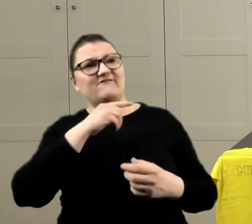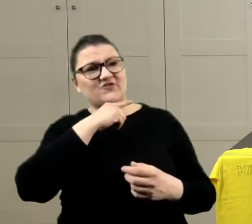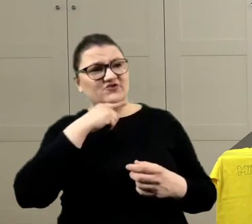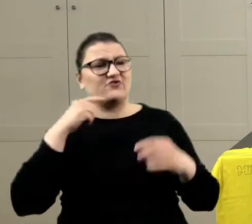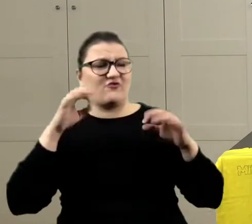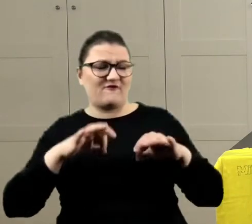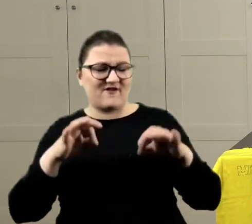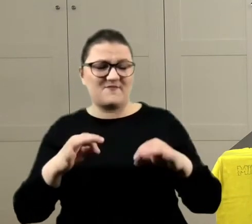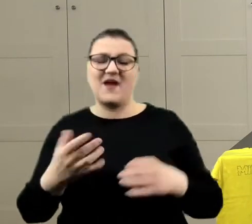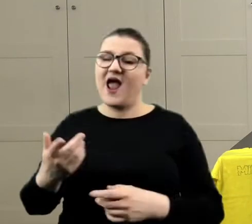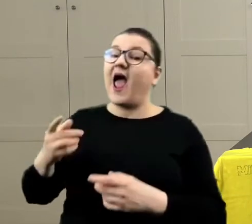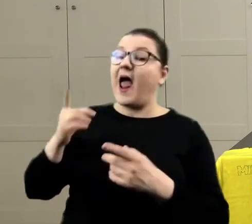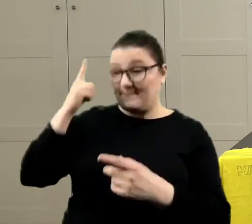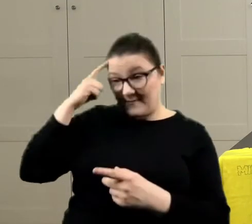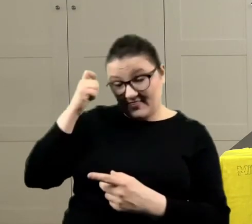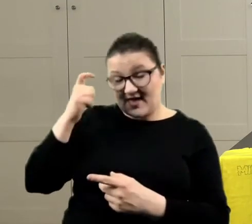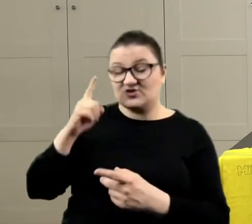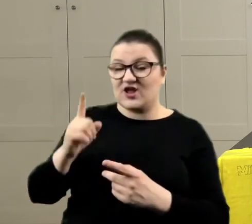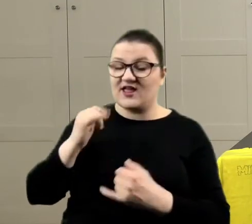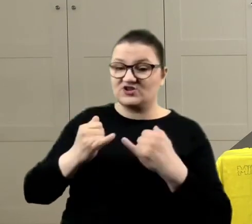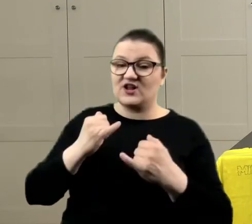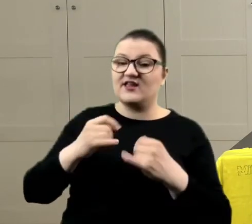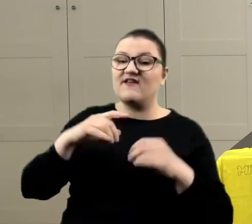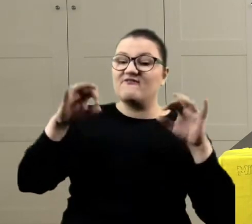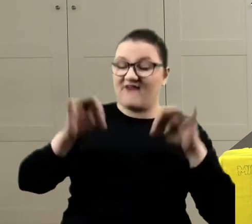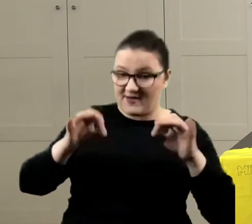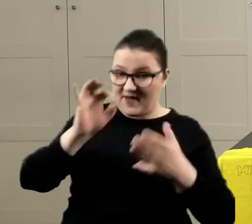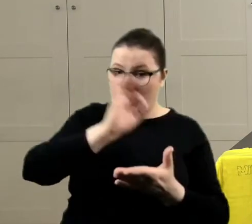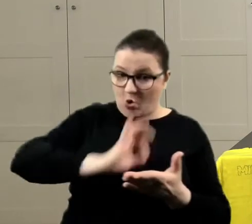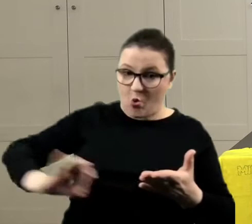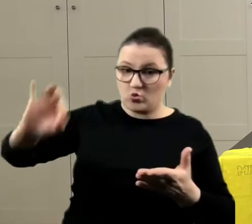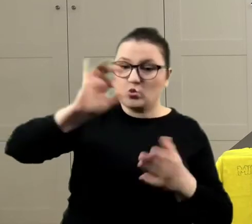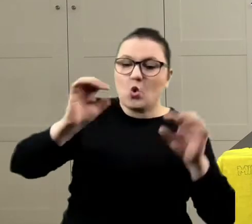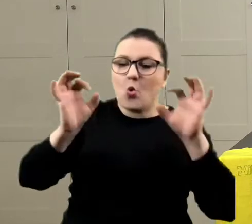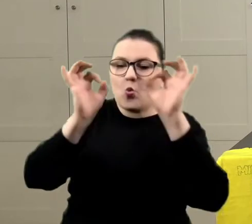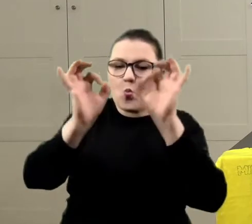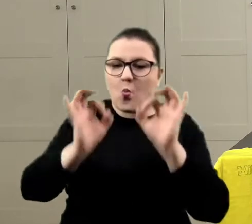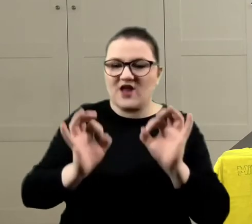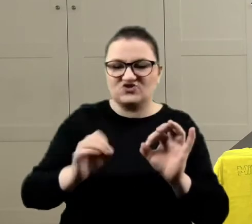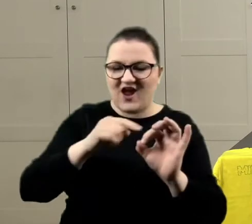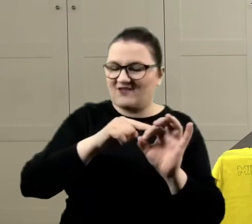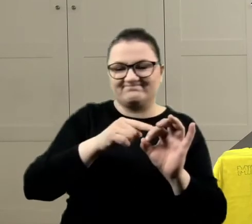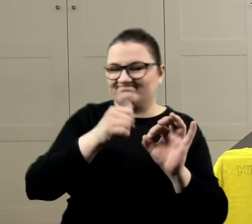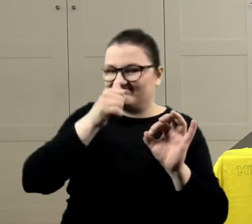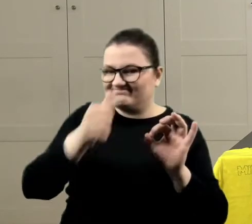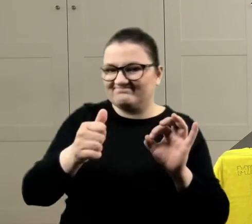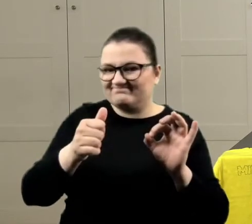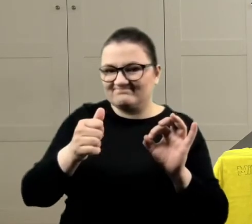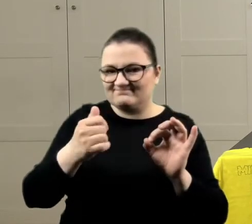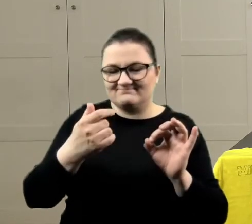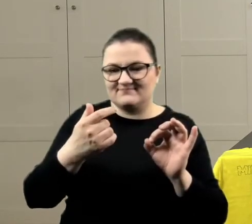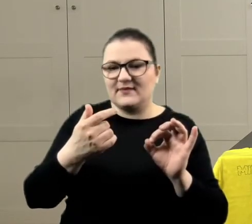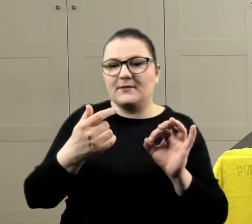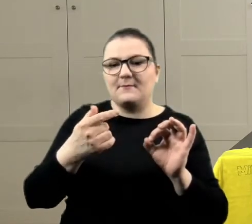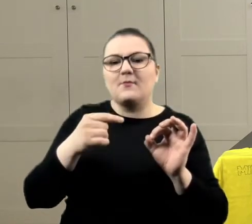farbą, to na przykład te kółeczka, to już nie będą miały konturu, tak? Bo tutaj mamy